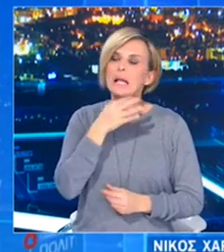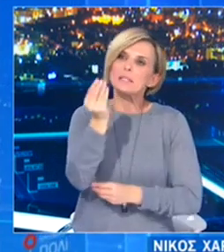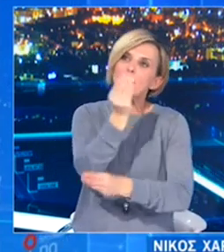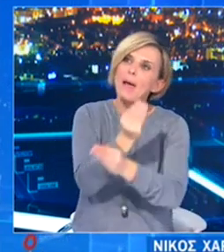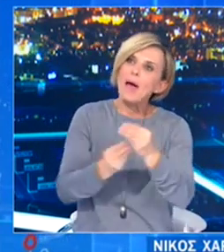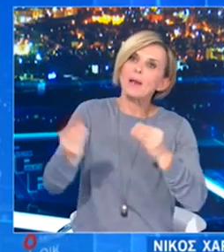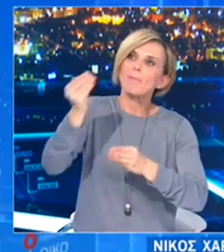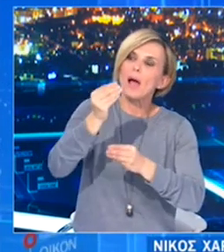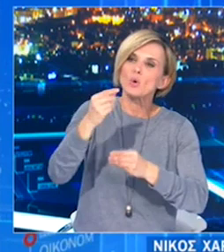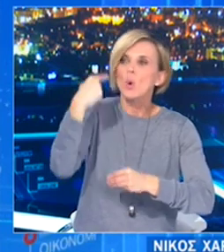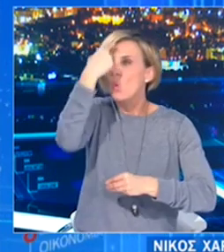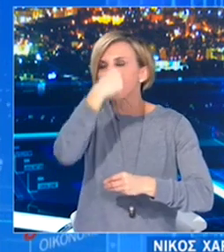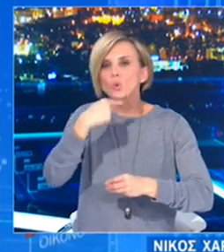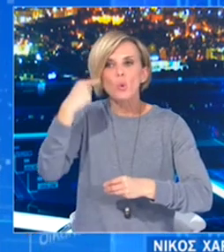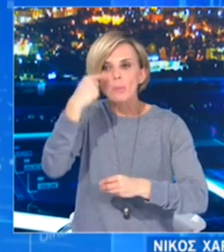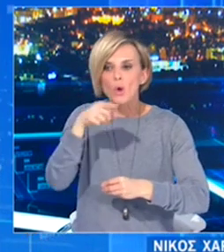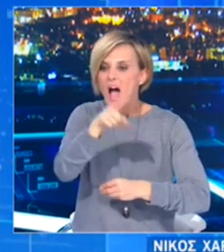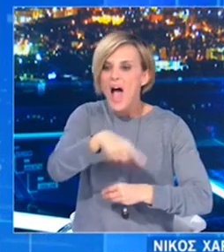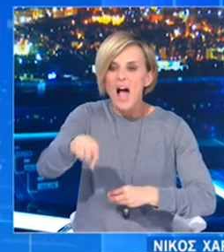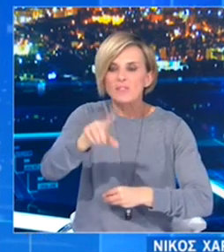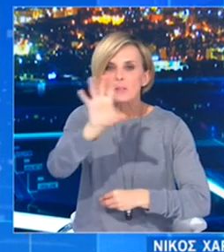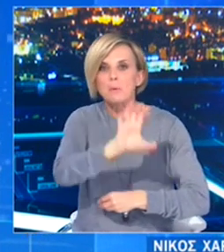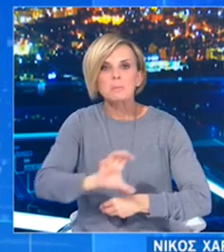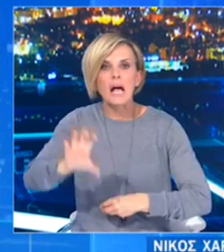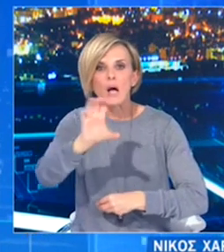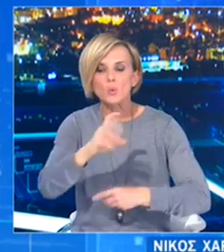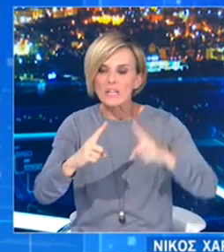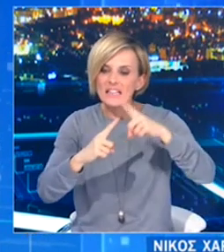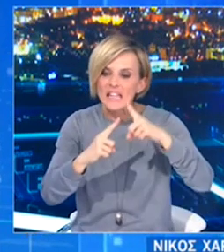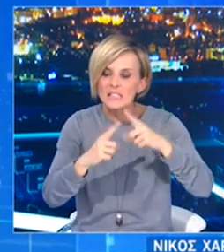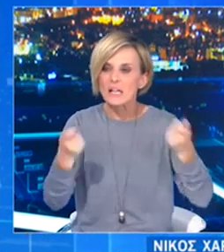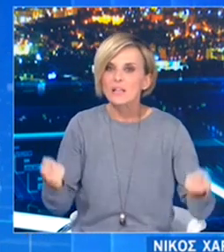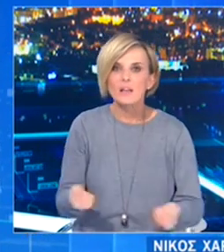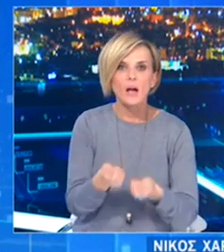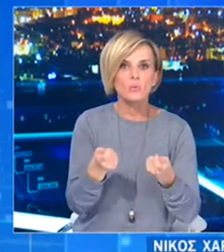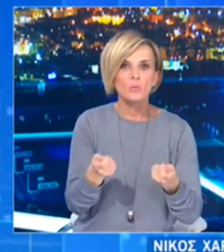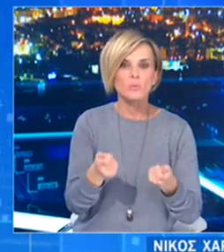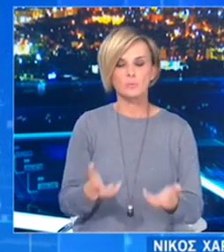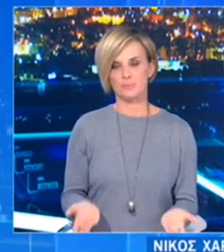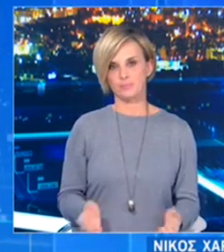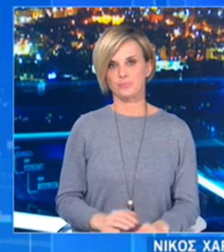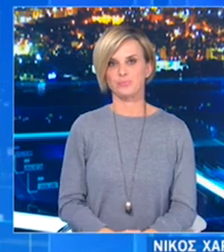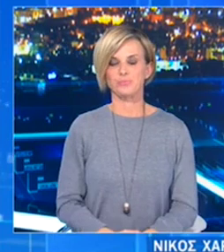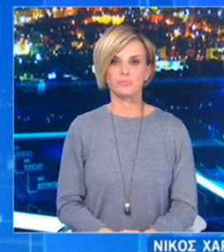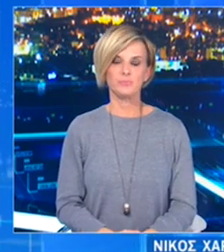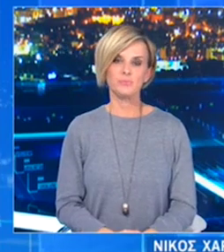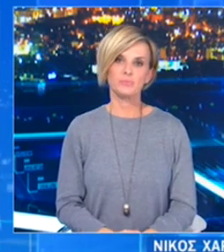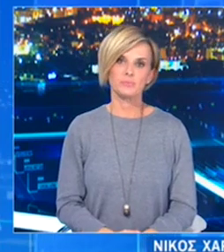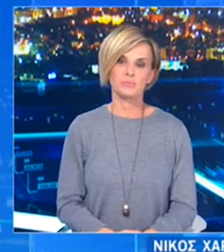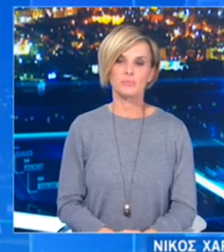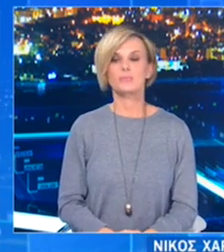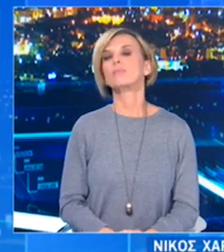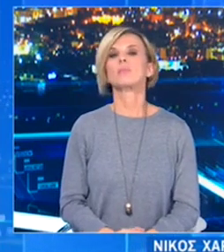πρέπει να ξέρετε ότι υπάρχει και η πρώτη φάση της επιδημιολογικής διερέμνησης που έχει η ΟΔΗ. Που σε κάθε περίπτωση,